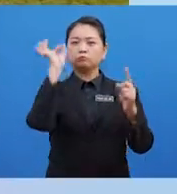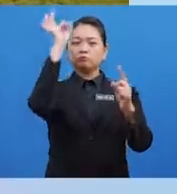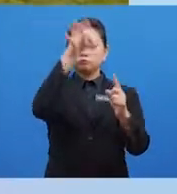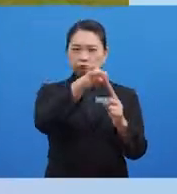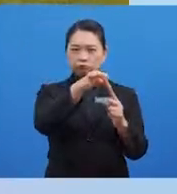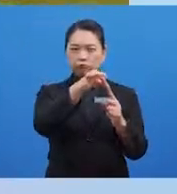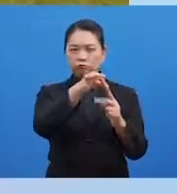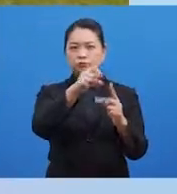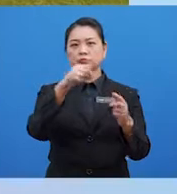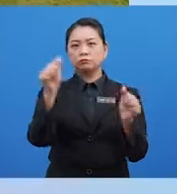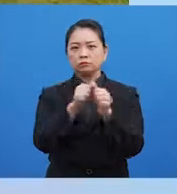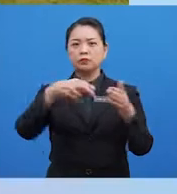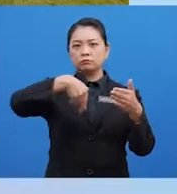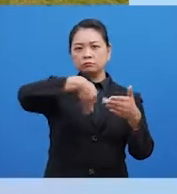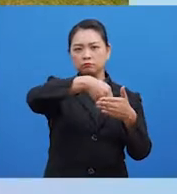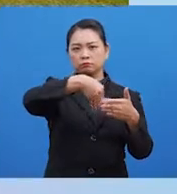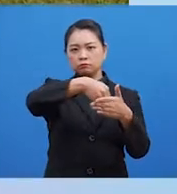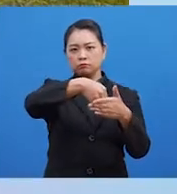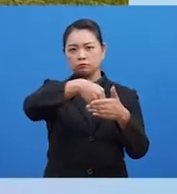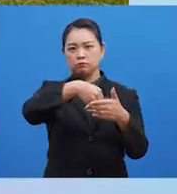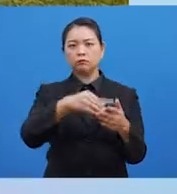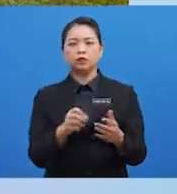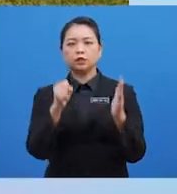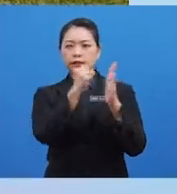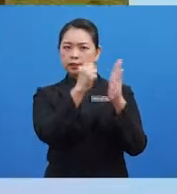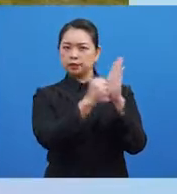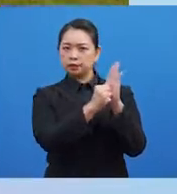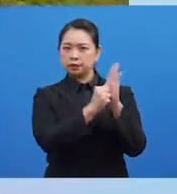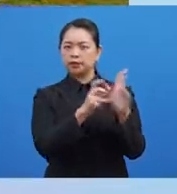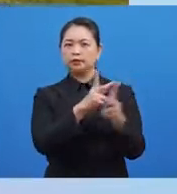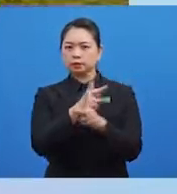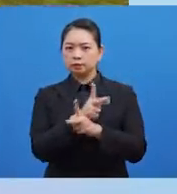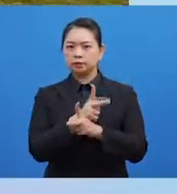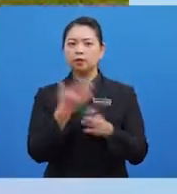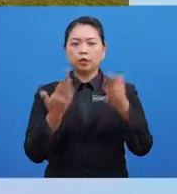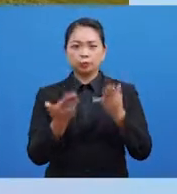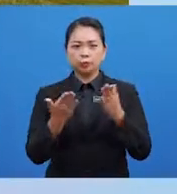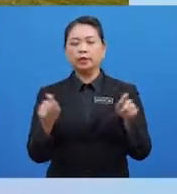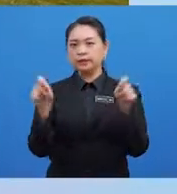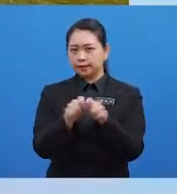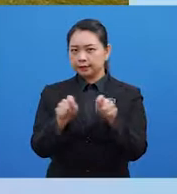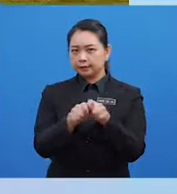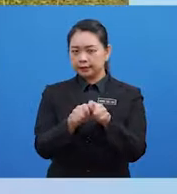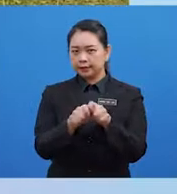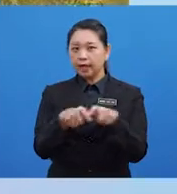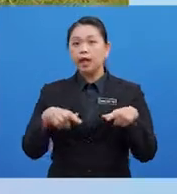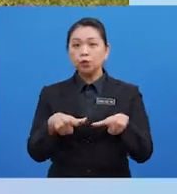menjaringkan gol dengan menendang bola sepak Syarat pengawal seliaan mungkin termasuk seperti